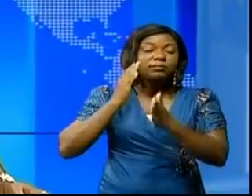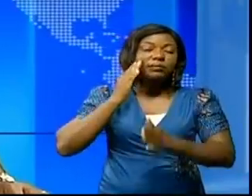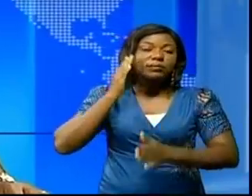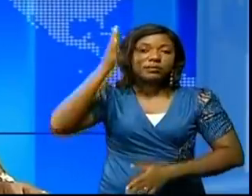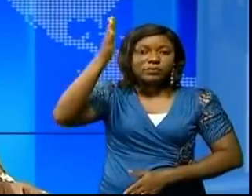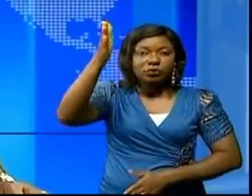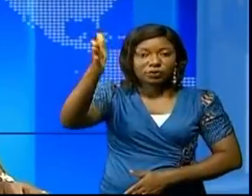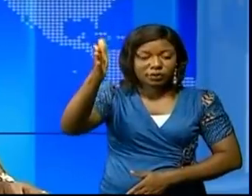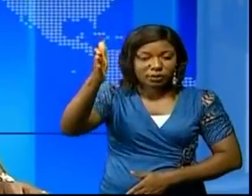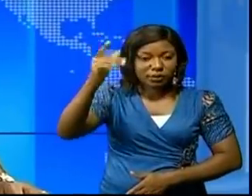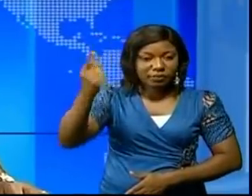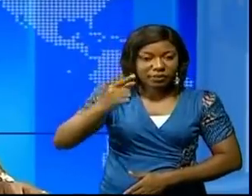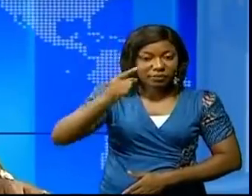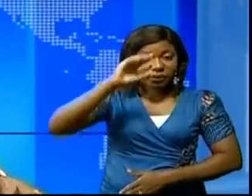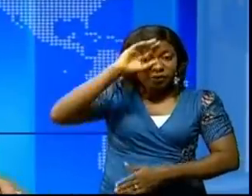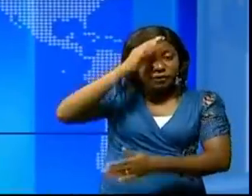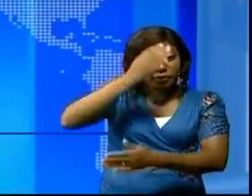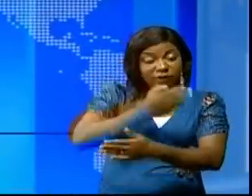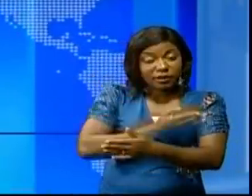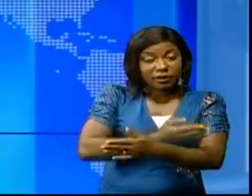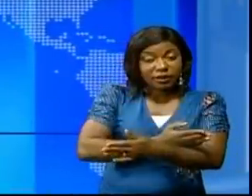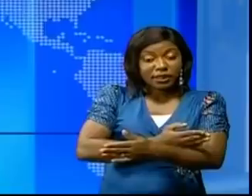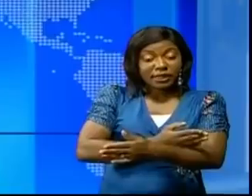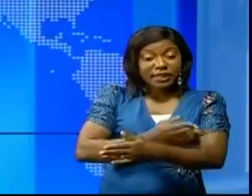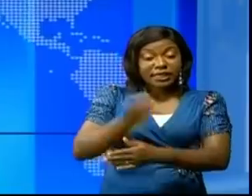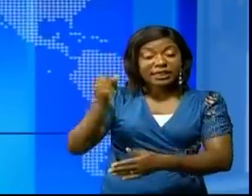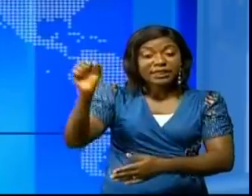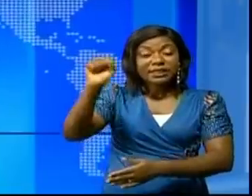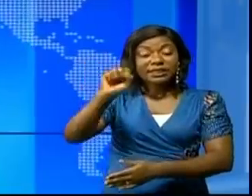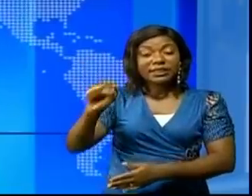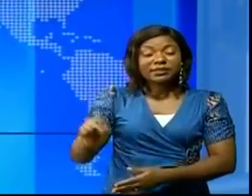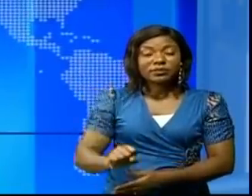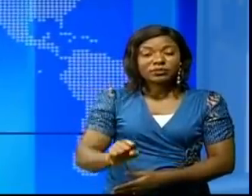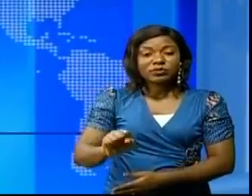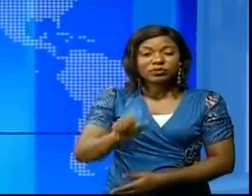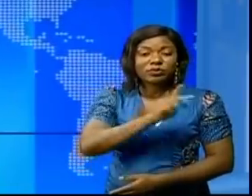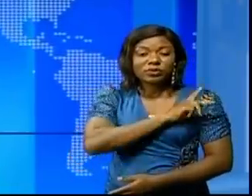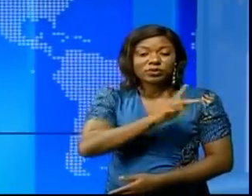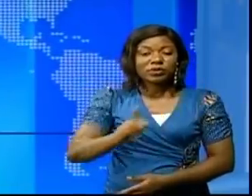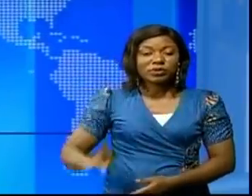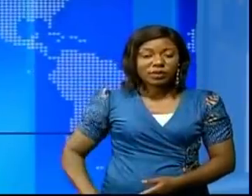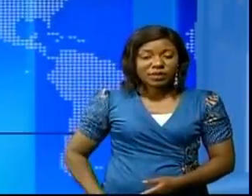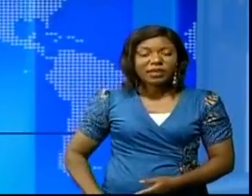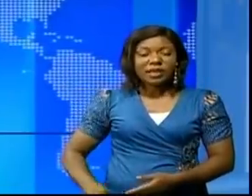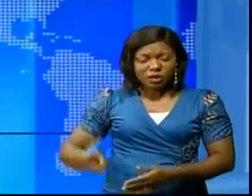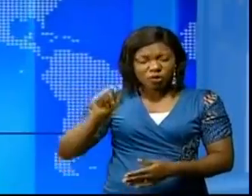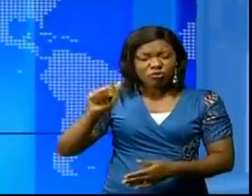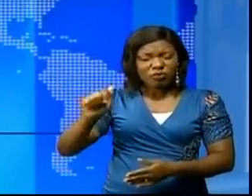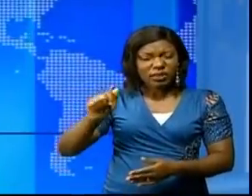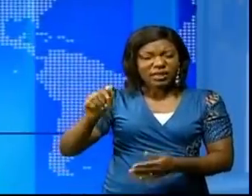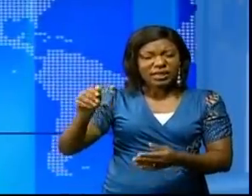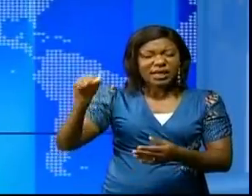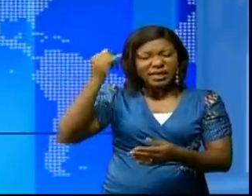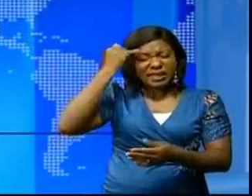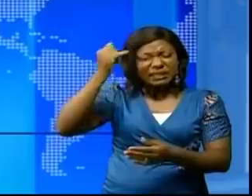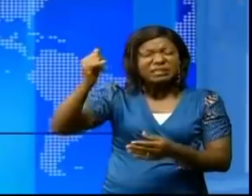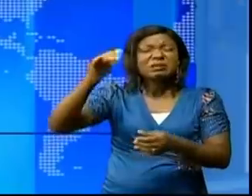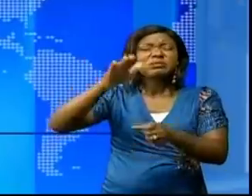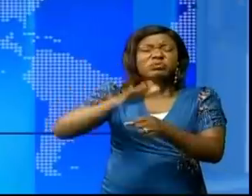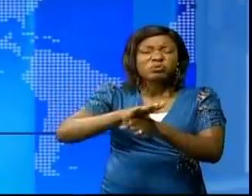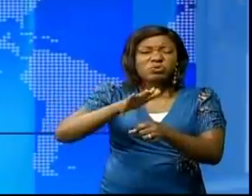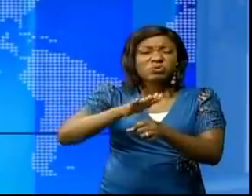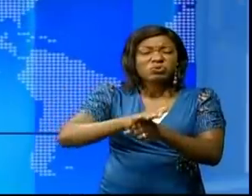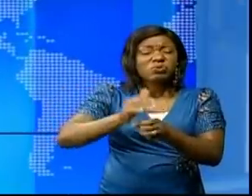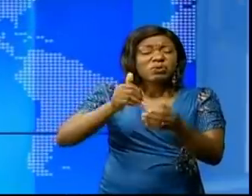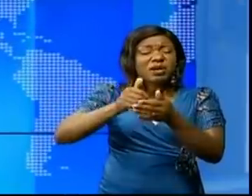décès du premier fils de Simon Kimbangu qui s'est beaucoup investi pour asseoir, après le décès de